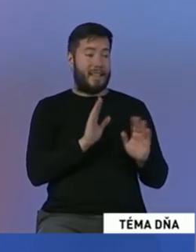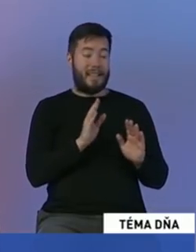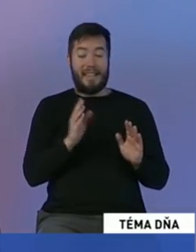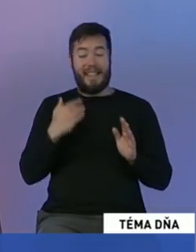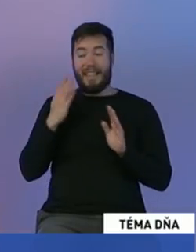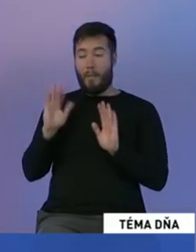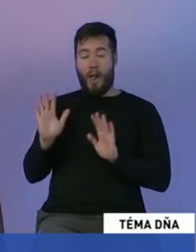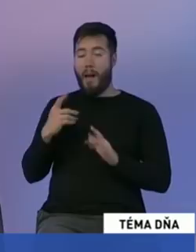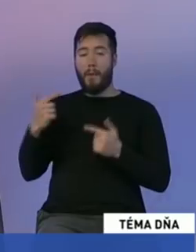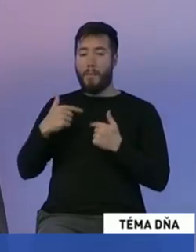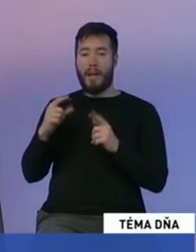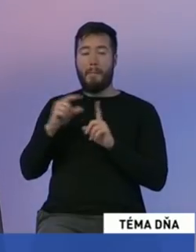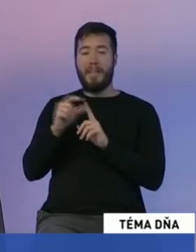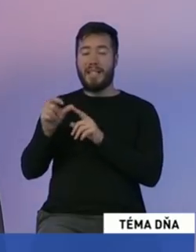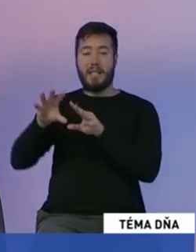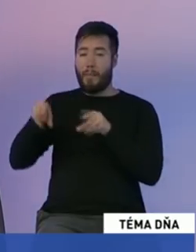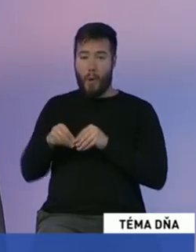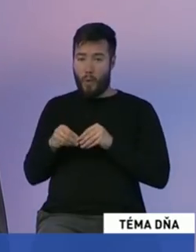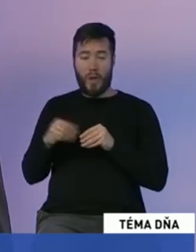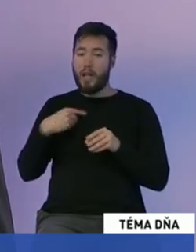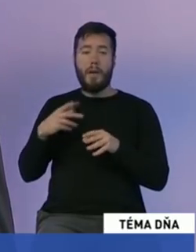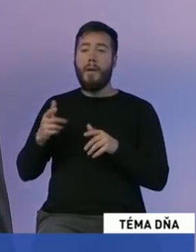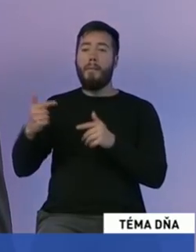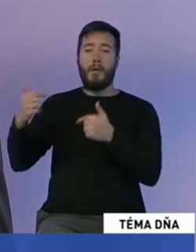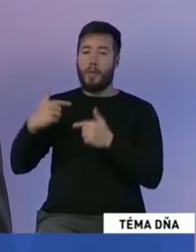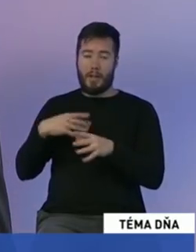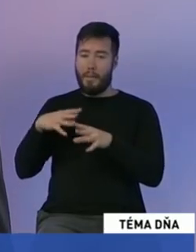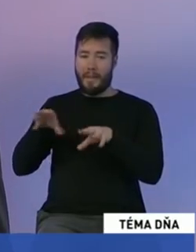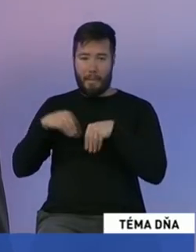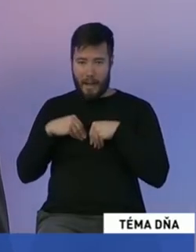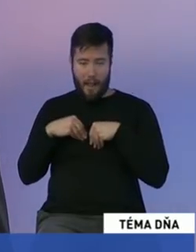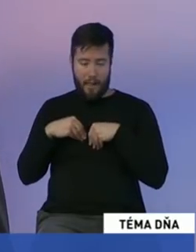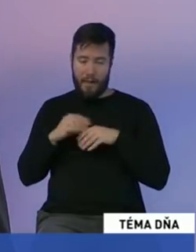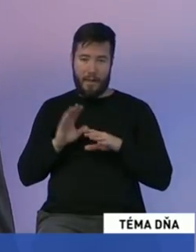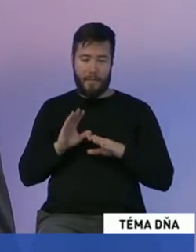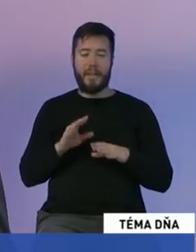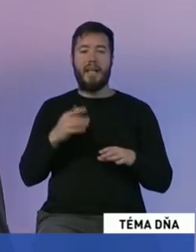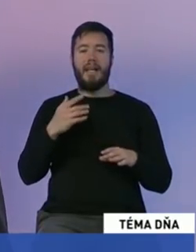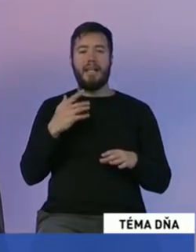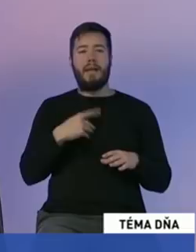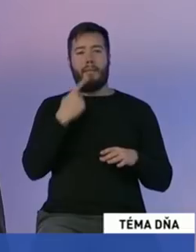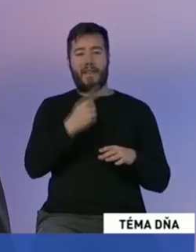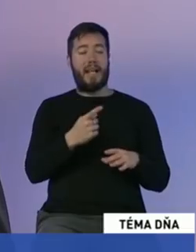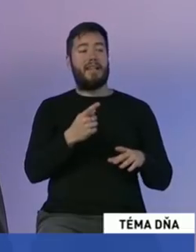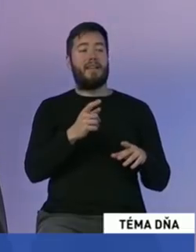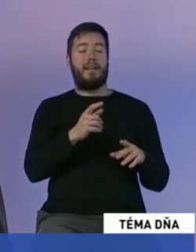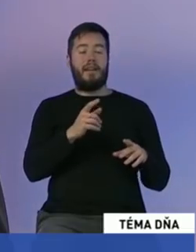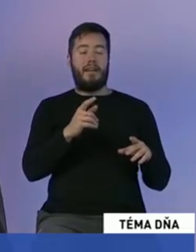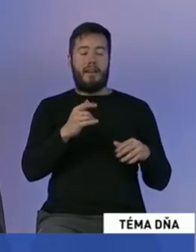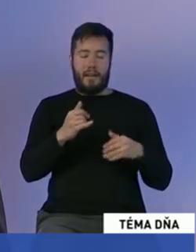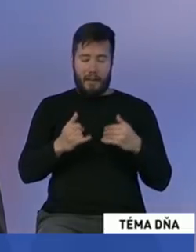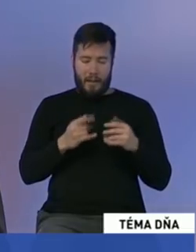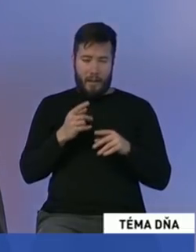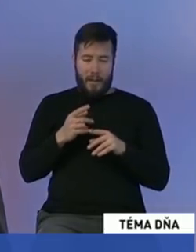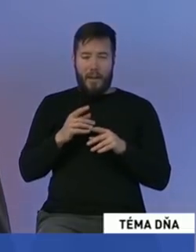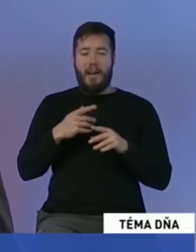že máte lepšie informácie, ale naozaj som žiadnu podporu neprijal. Treba povedať, že Andrej Kiska je jasný líder. Keď ma